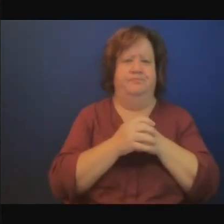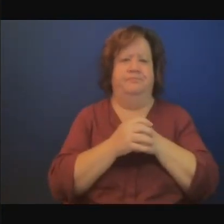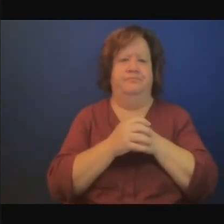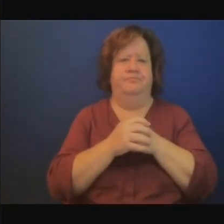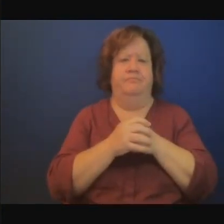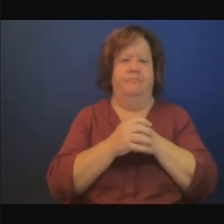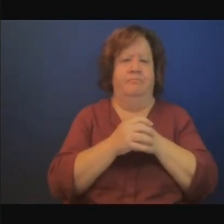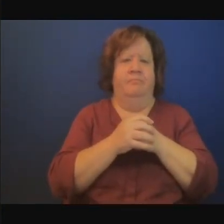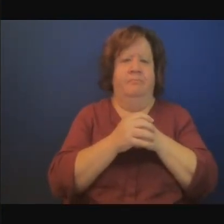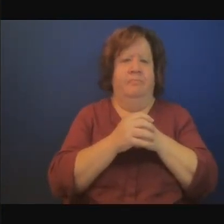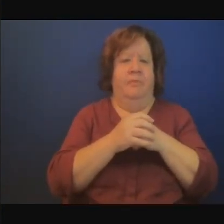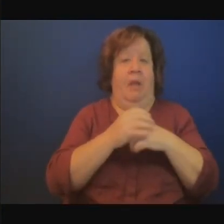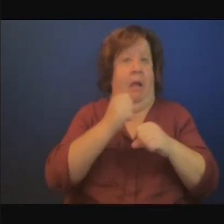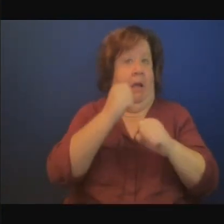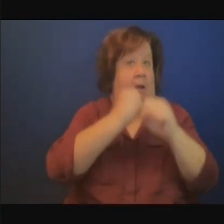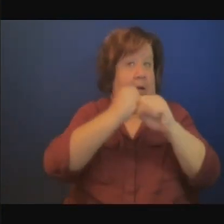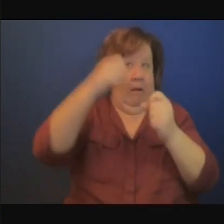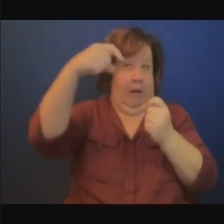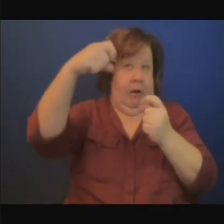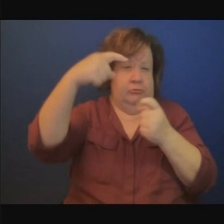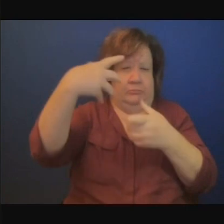qui est un secteur à forte émission